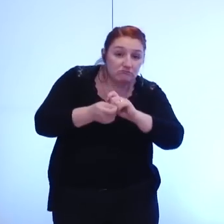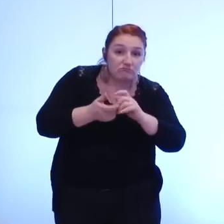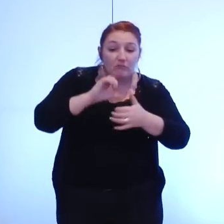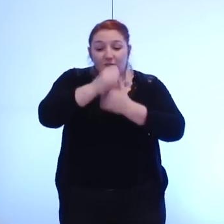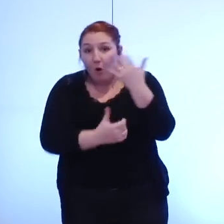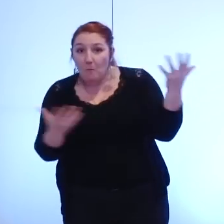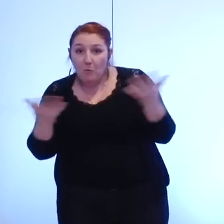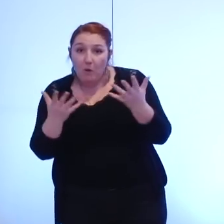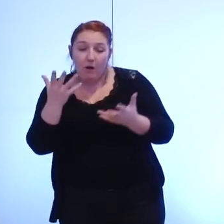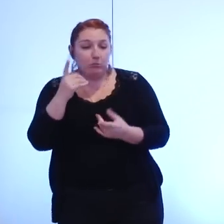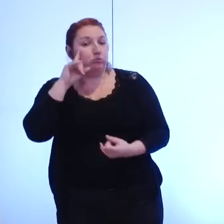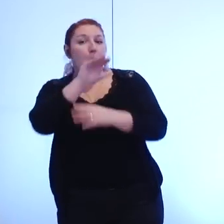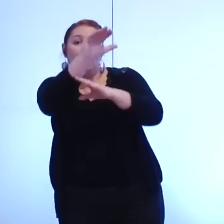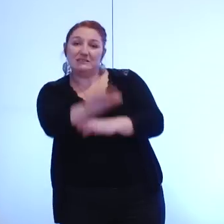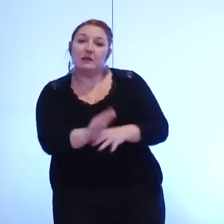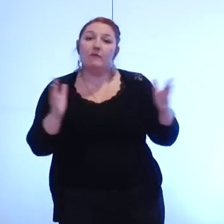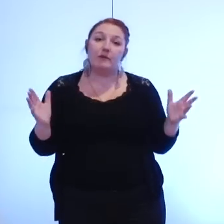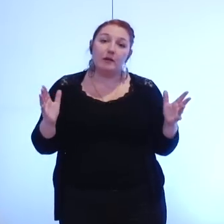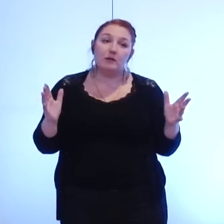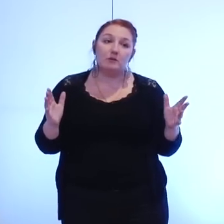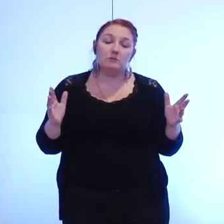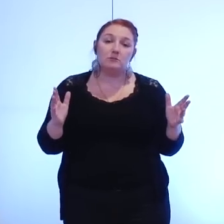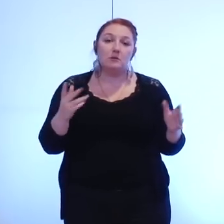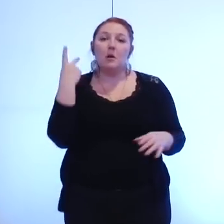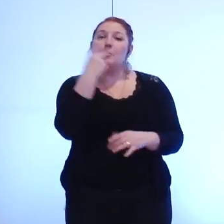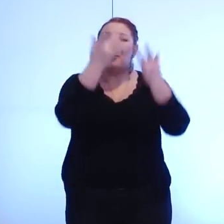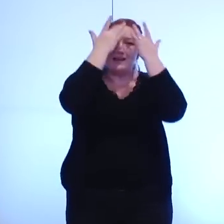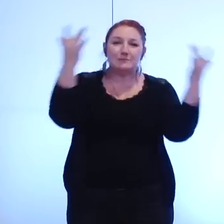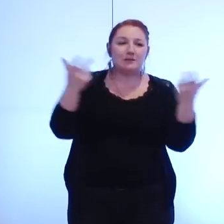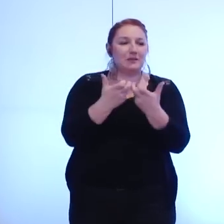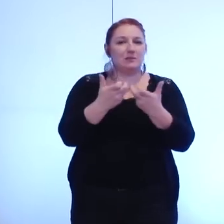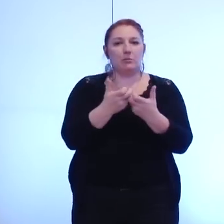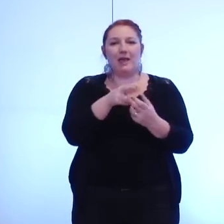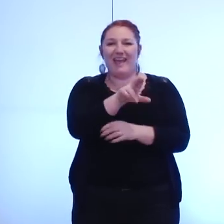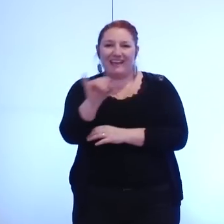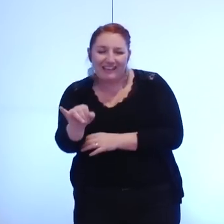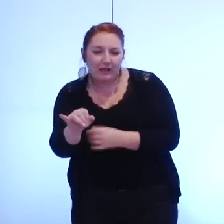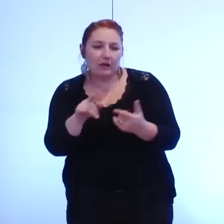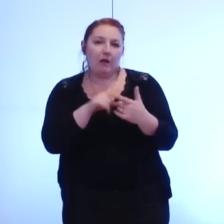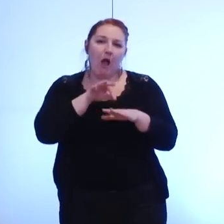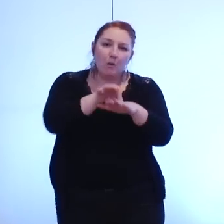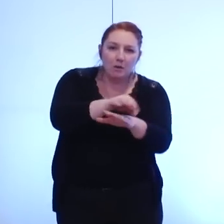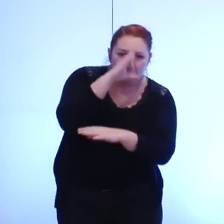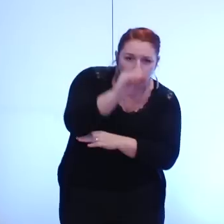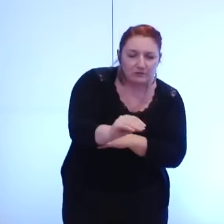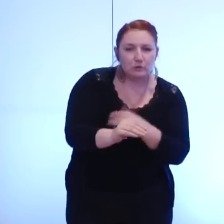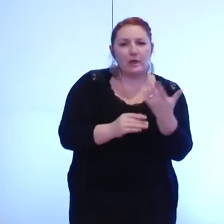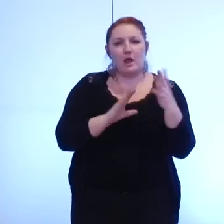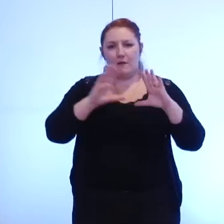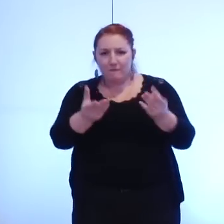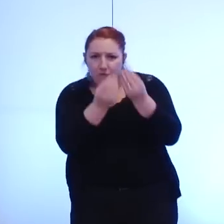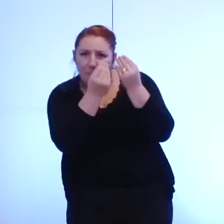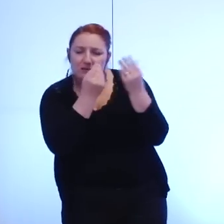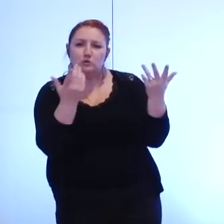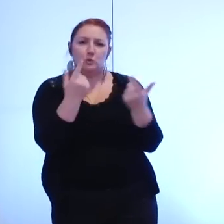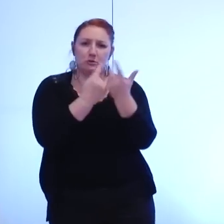préservent les droits des salariés concernés et leur acquis je veux parler du régime indébitaire de l'accompagnement professionnel de la formation